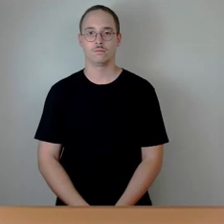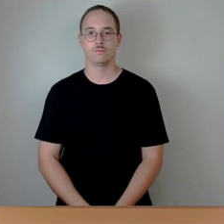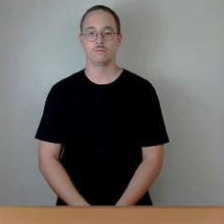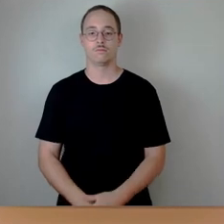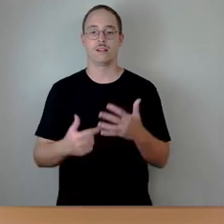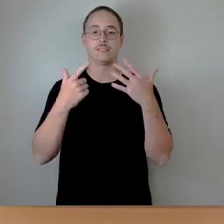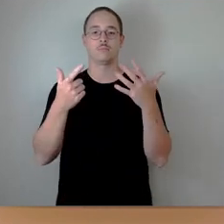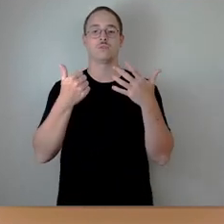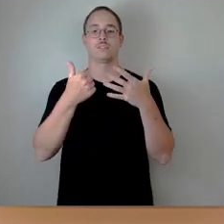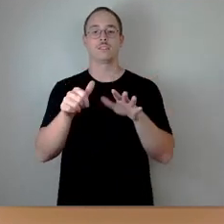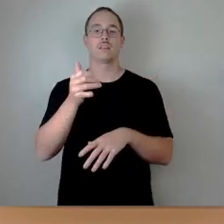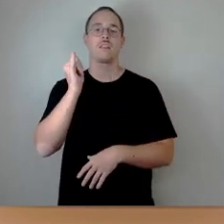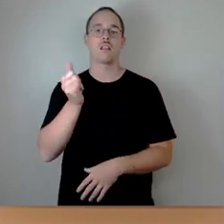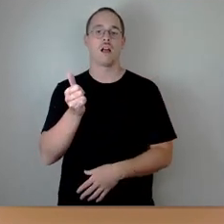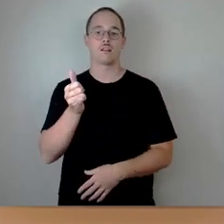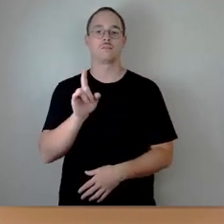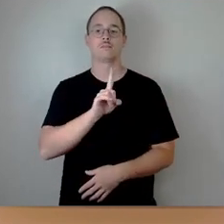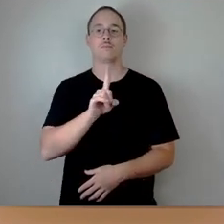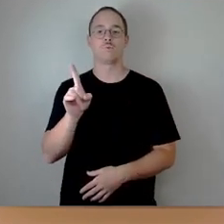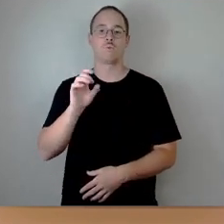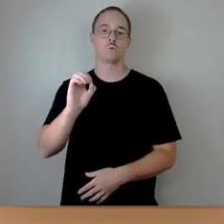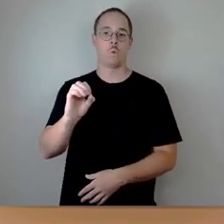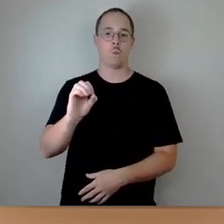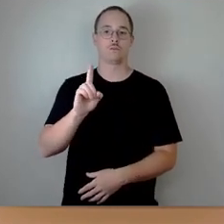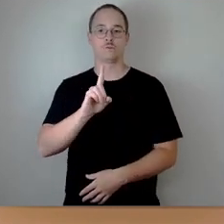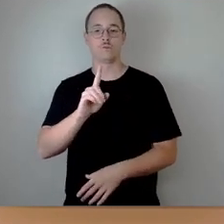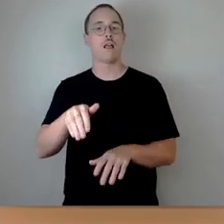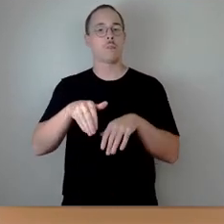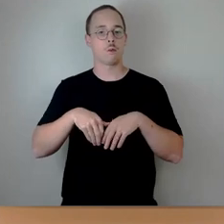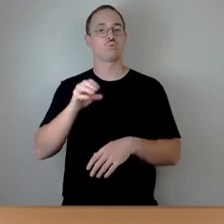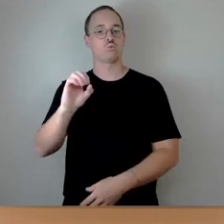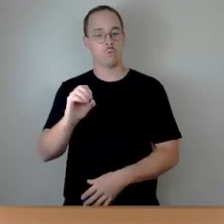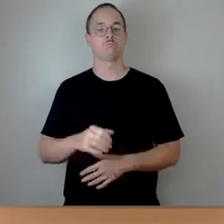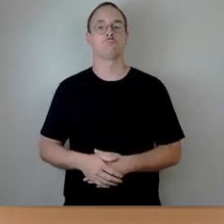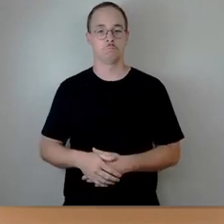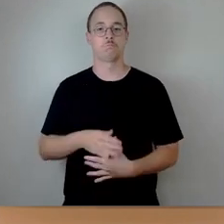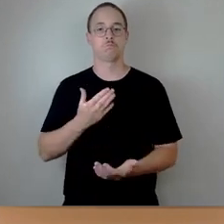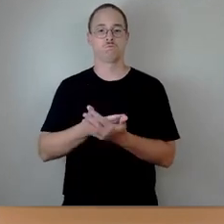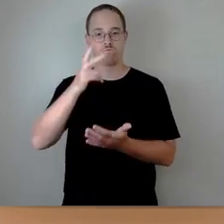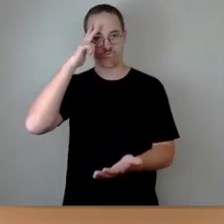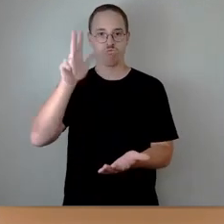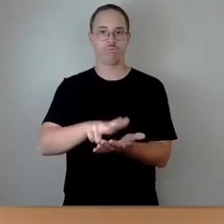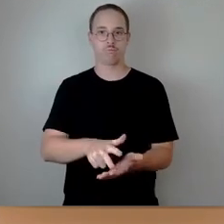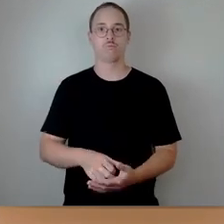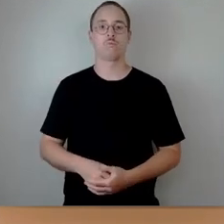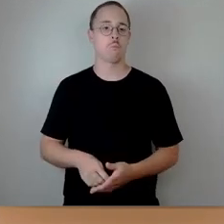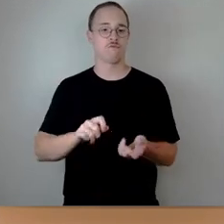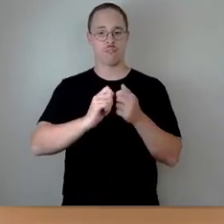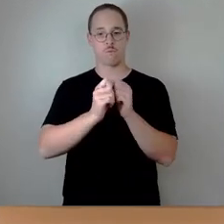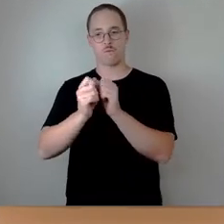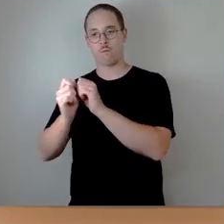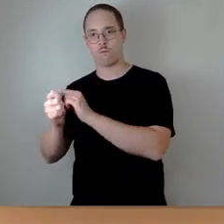67 Ja, keine Nein, keine Enthaltung, damit ebenso bestätigt. Damit sind wir erst einmal über alle Veränderungen durch. Das führt uns dazu,